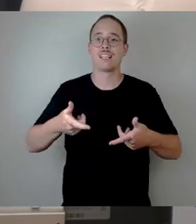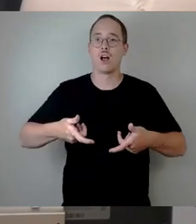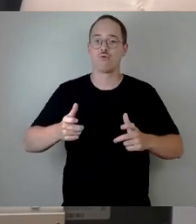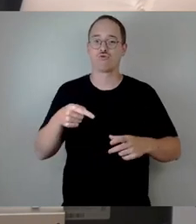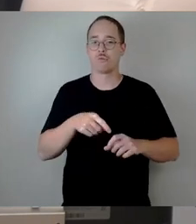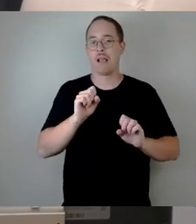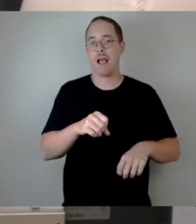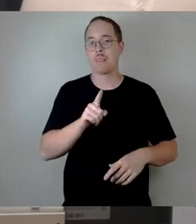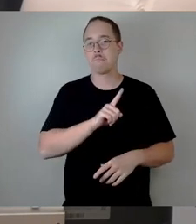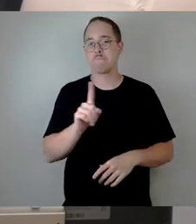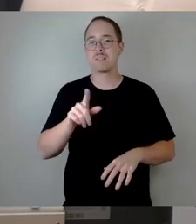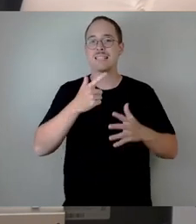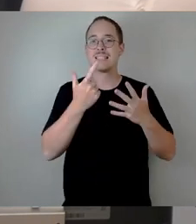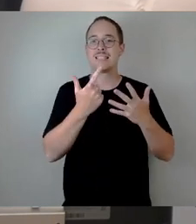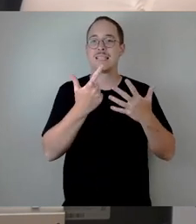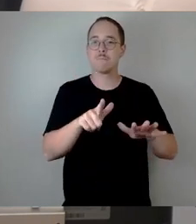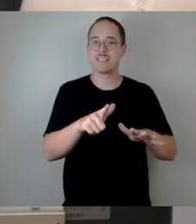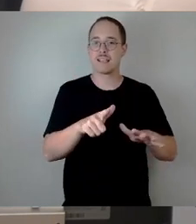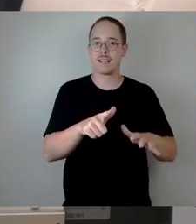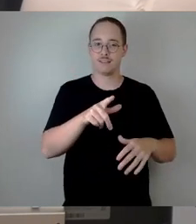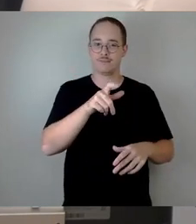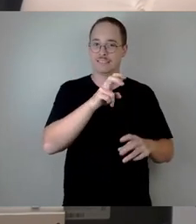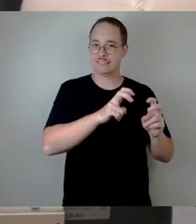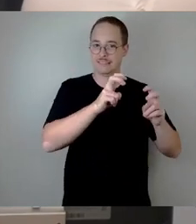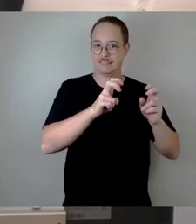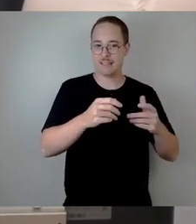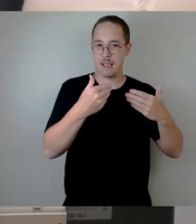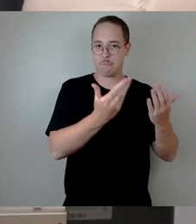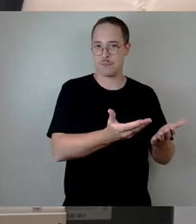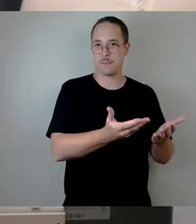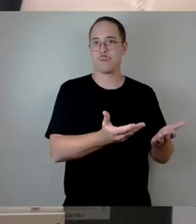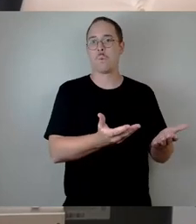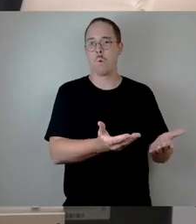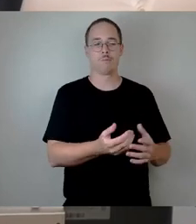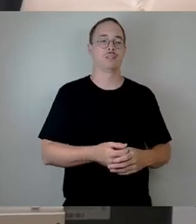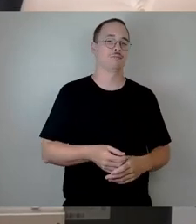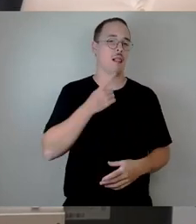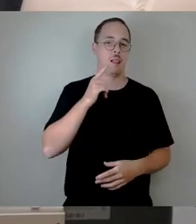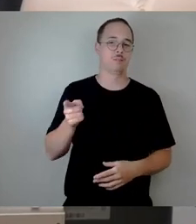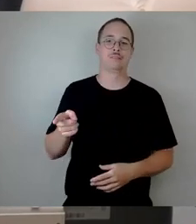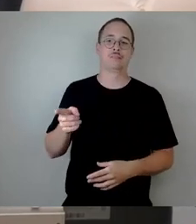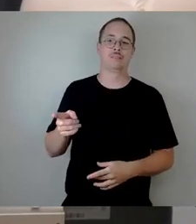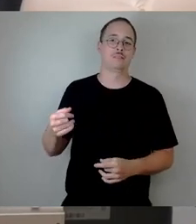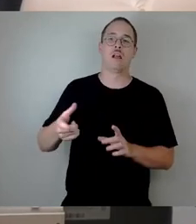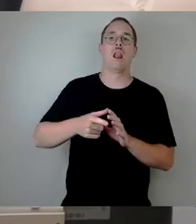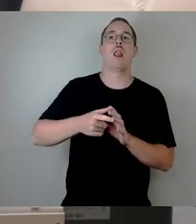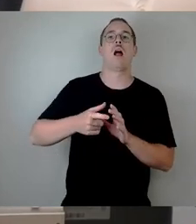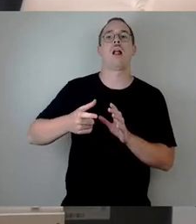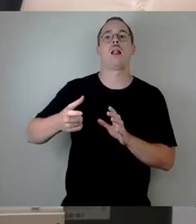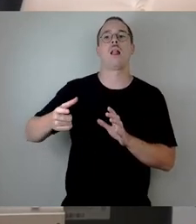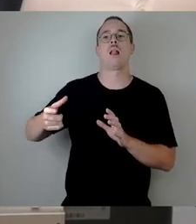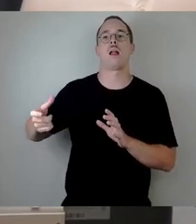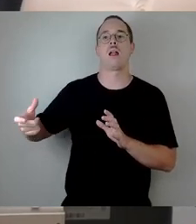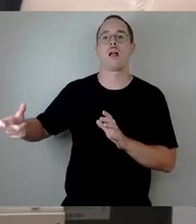ineffektiv. Man könnte auch sagen, wir hängen die Effektivität ganz hoch und